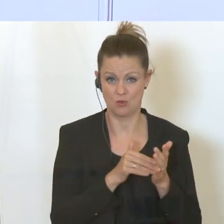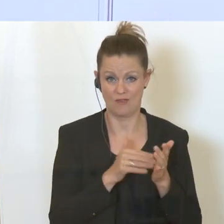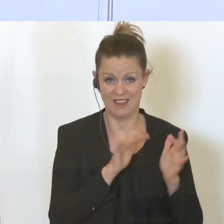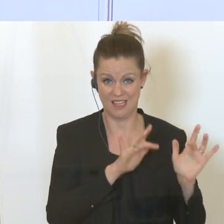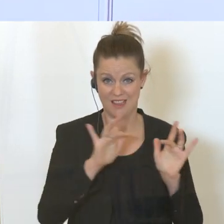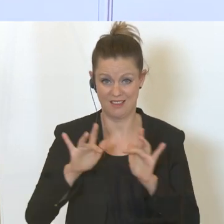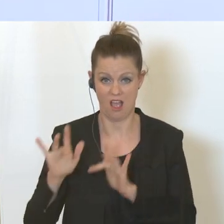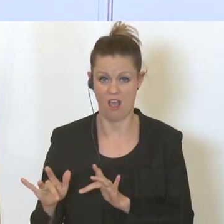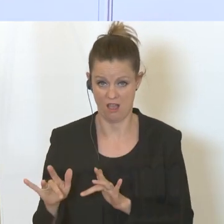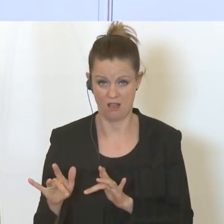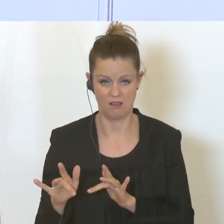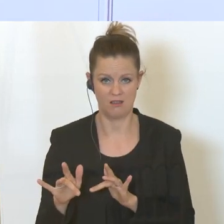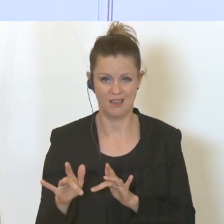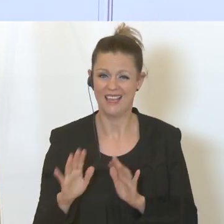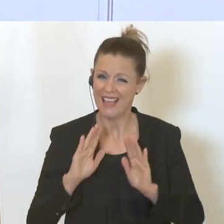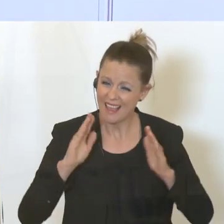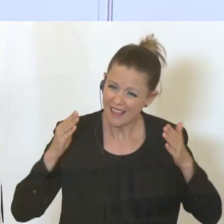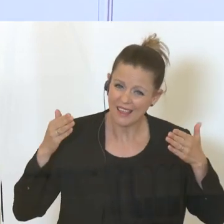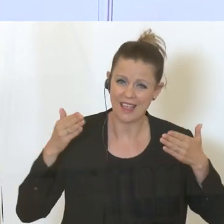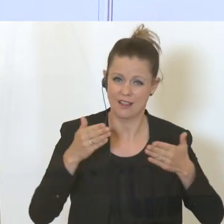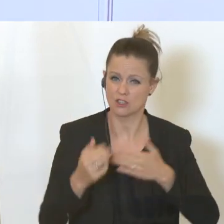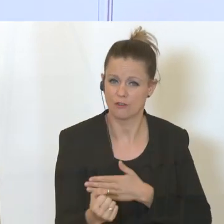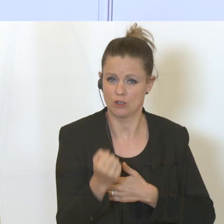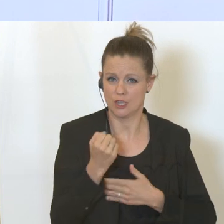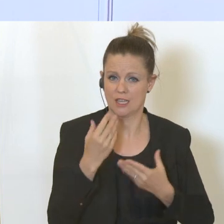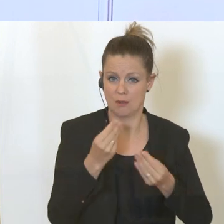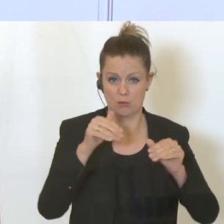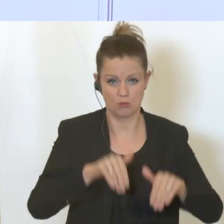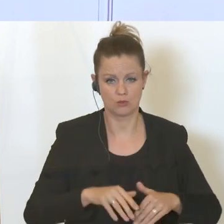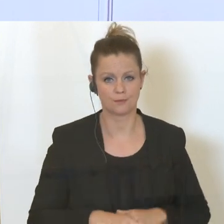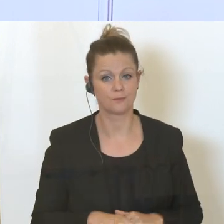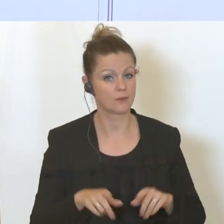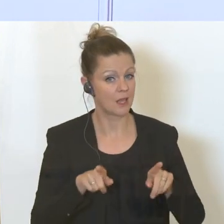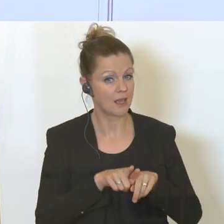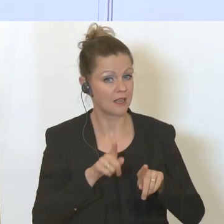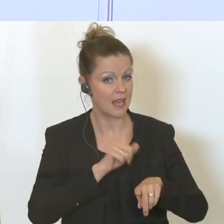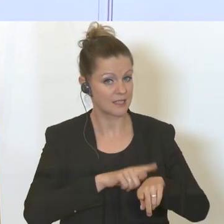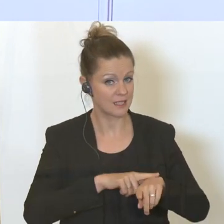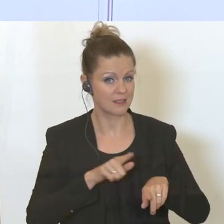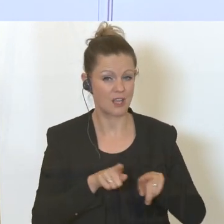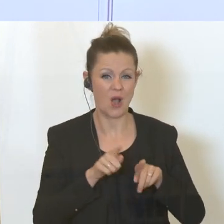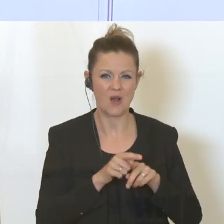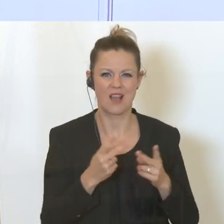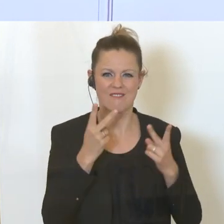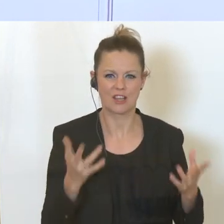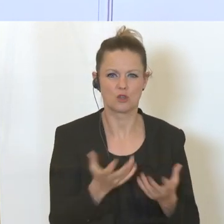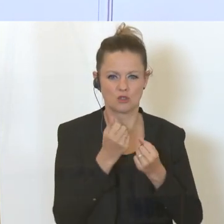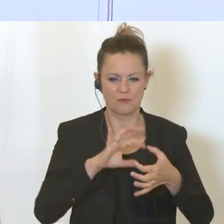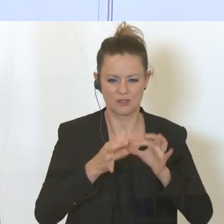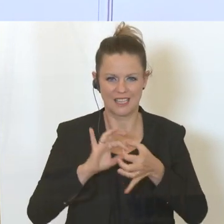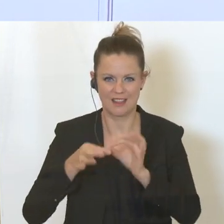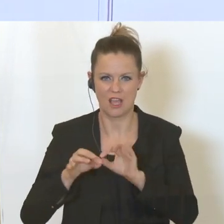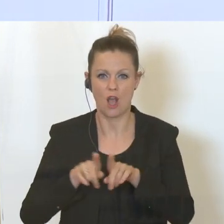haben, dass wir die ganz, ganz intensiv stärken. Gleichzeitig müssen wir diese Wertschöpfungsketten auch für